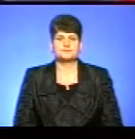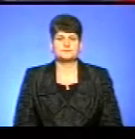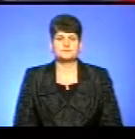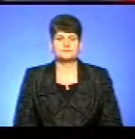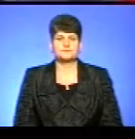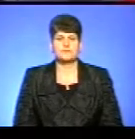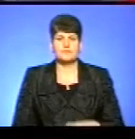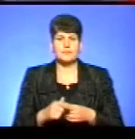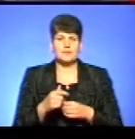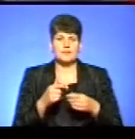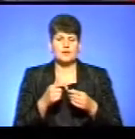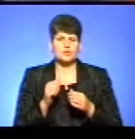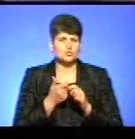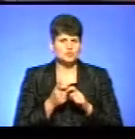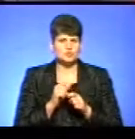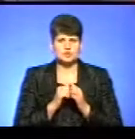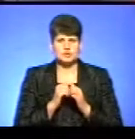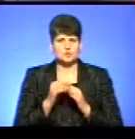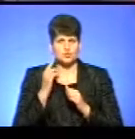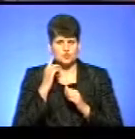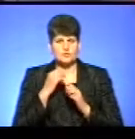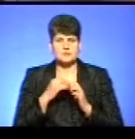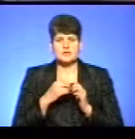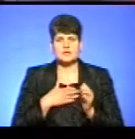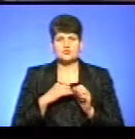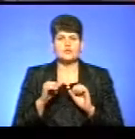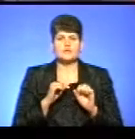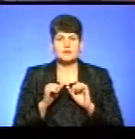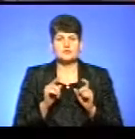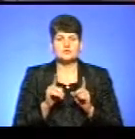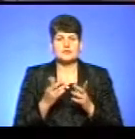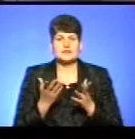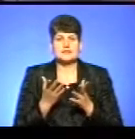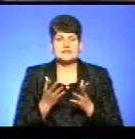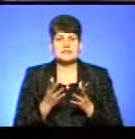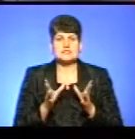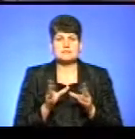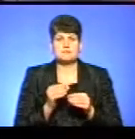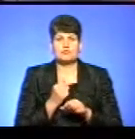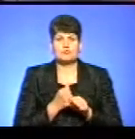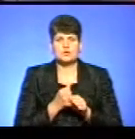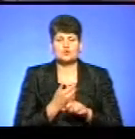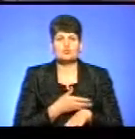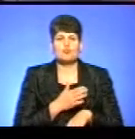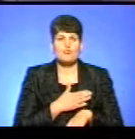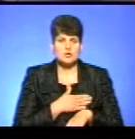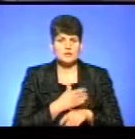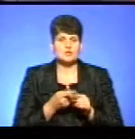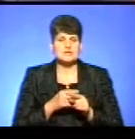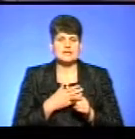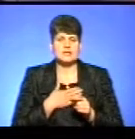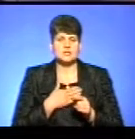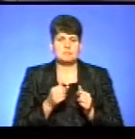Пані Іванов, дуже часто ми чуємо також серед нашої влади, що тісне співробітництво з Польщею. Польща – найближчий